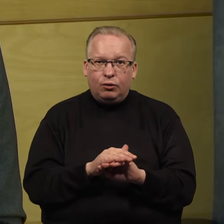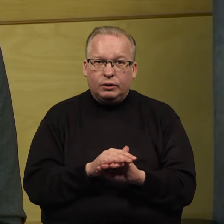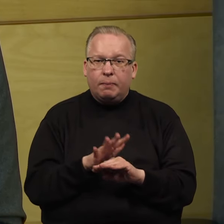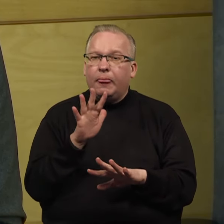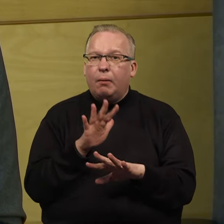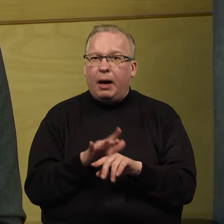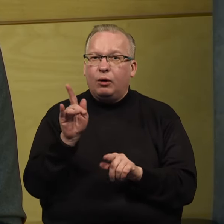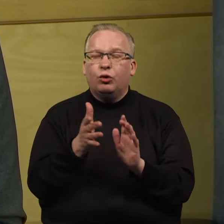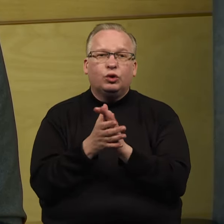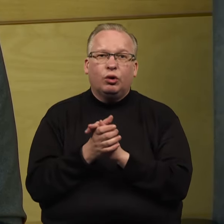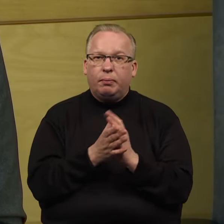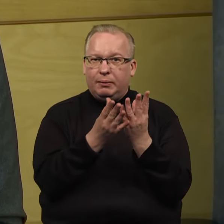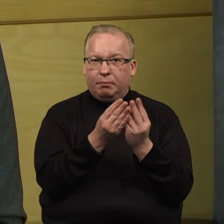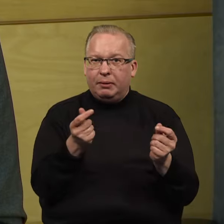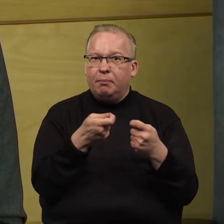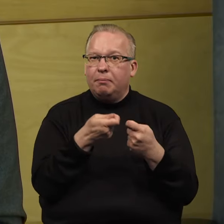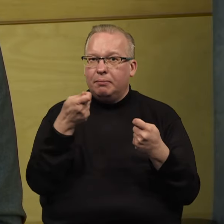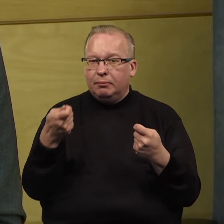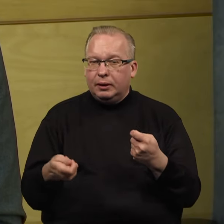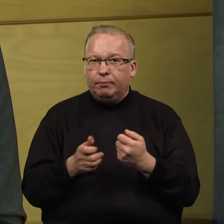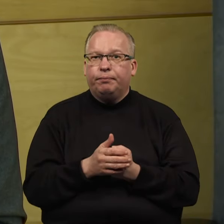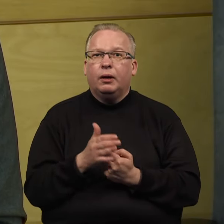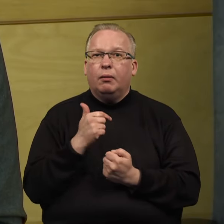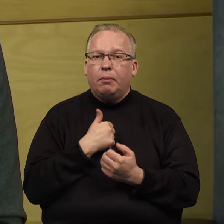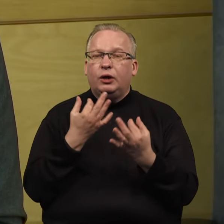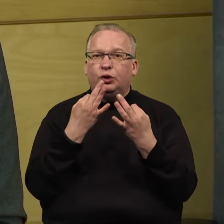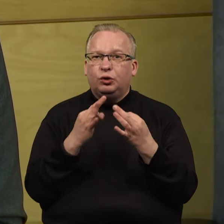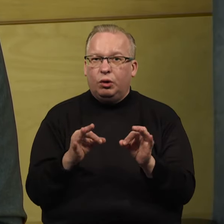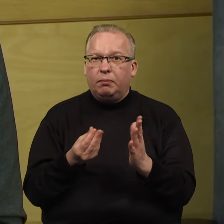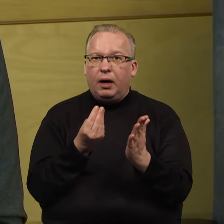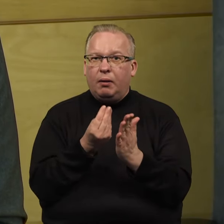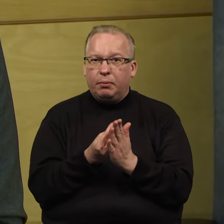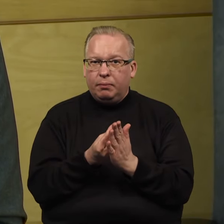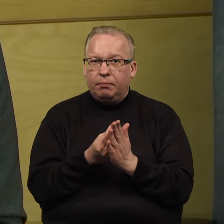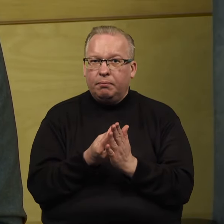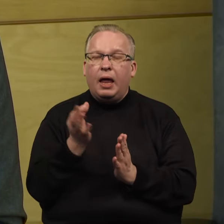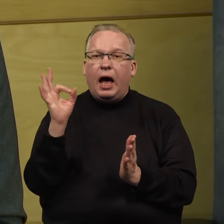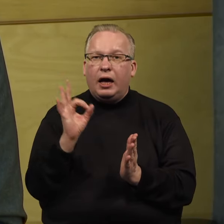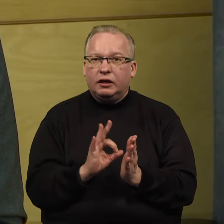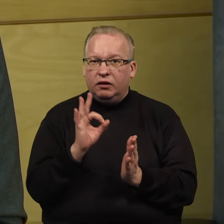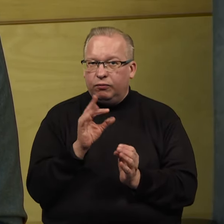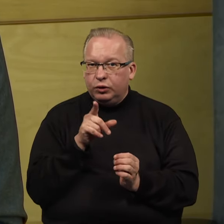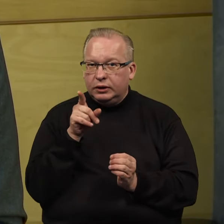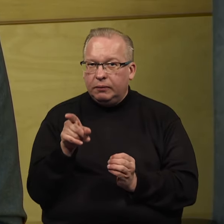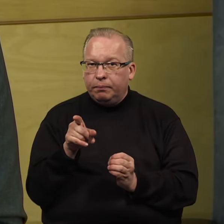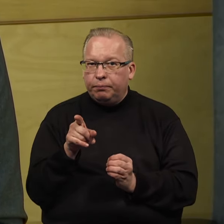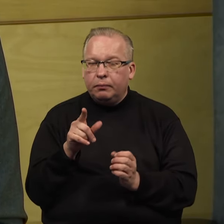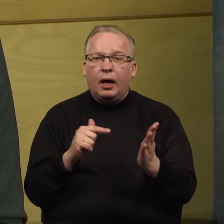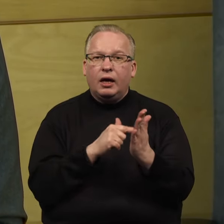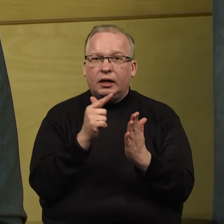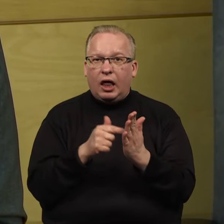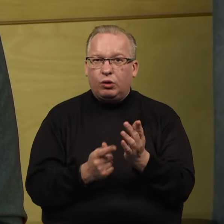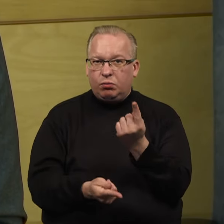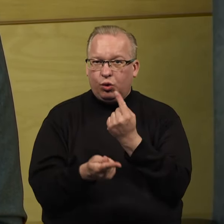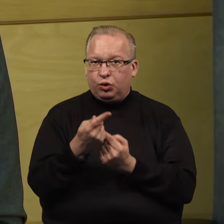bankų solidarumo mokesčio pratesimo, mes siūlome apmokestinti aktyvus ir grįžti prie to klausimo,